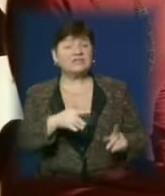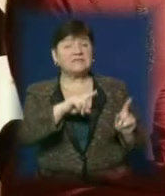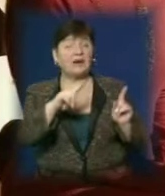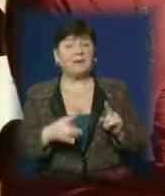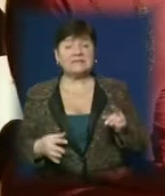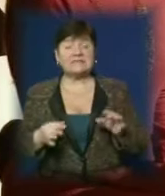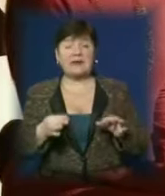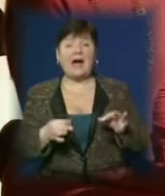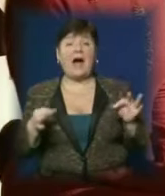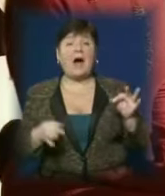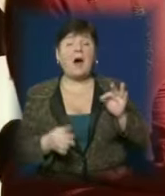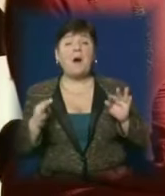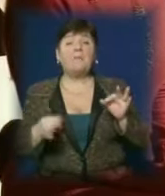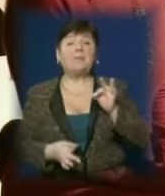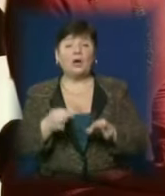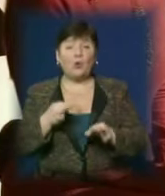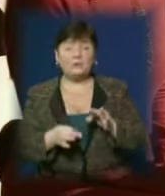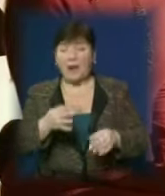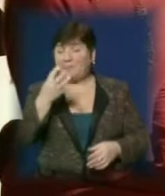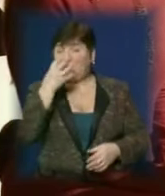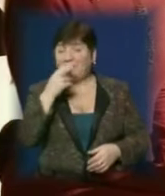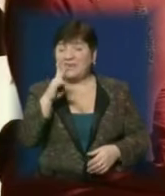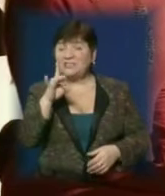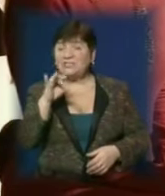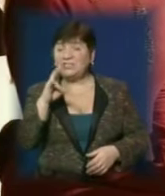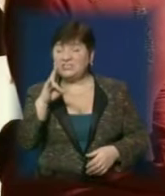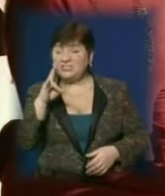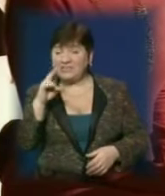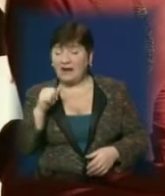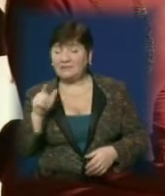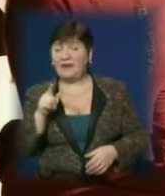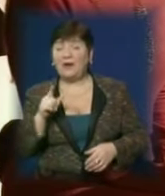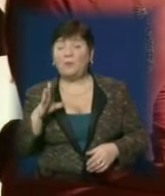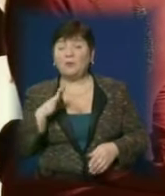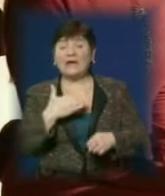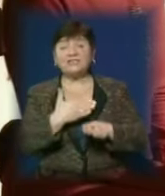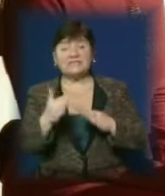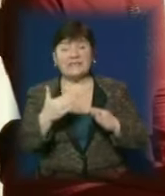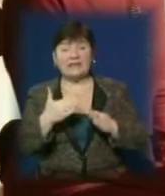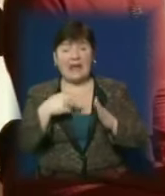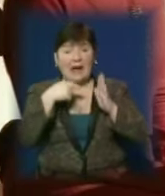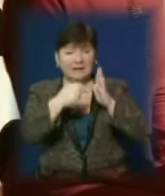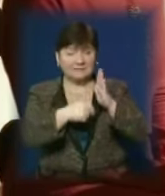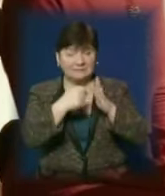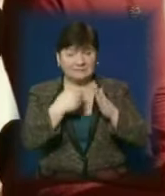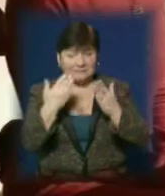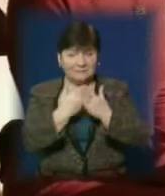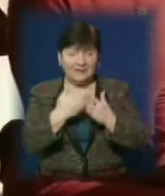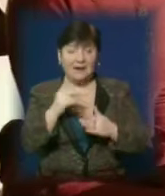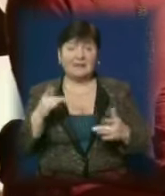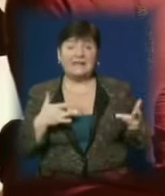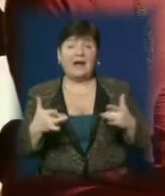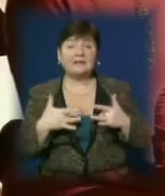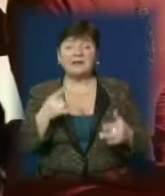природа, зокрема Перечінщини, де відбувалась частина зйомок. І також можна сказати, що театр